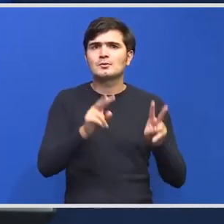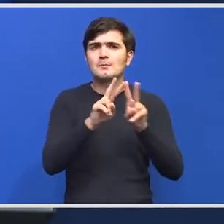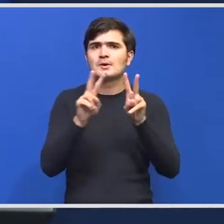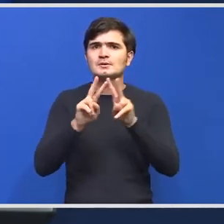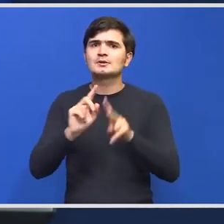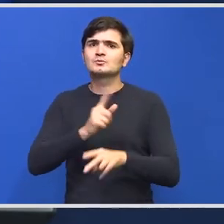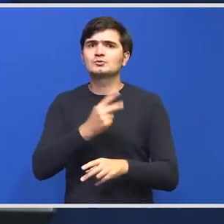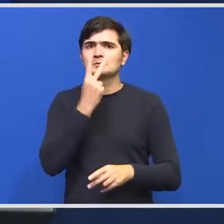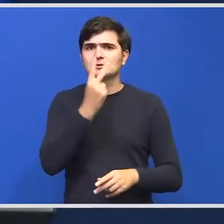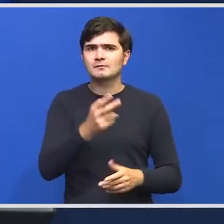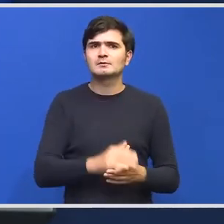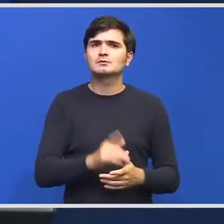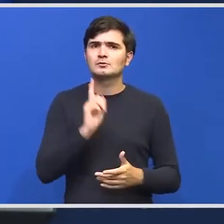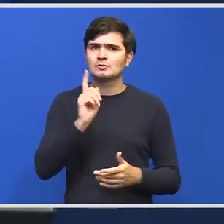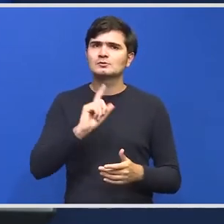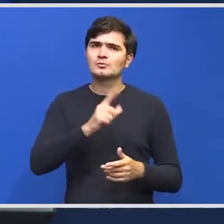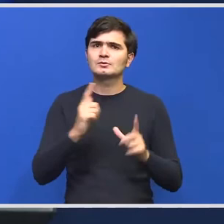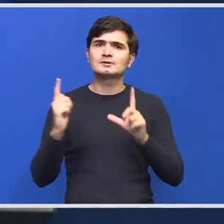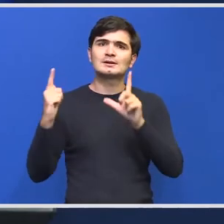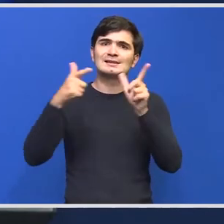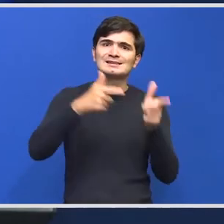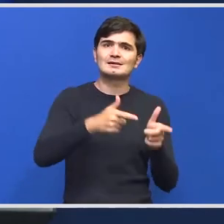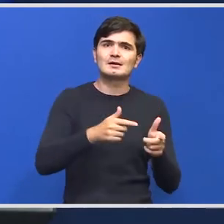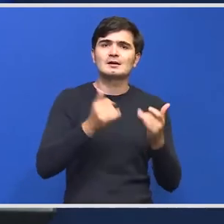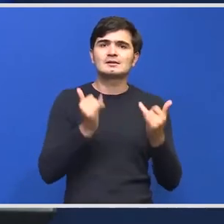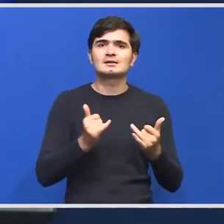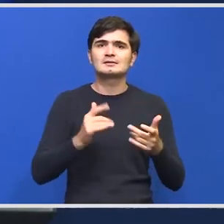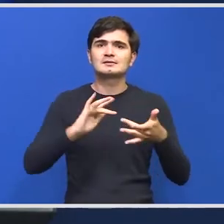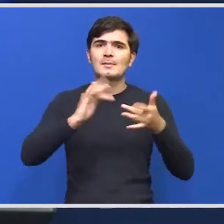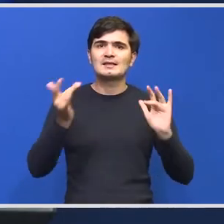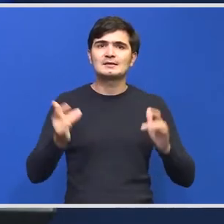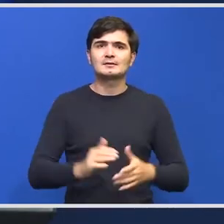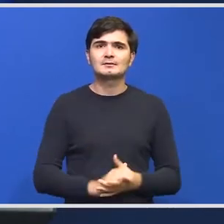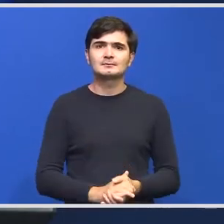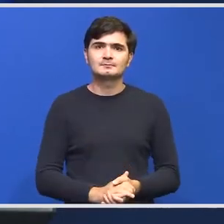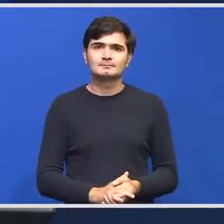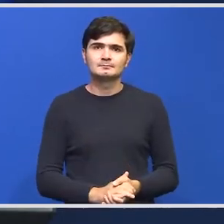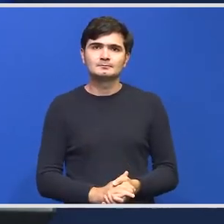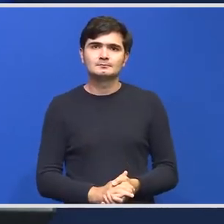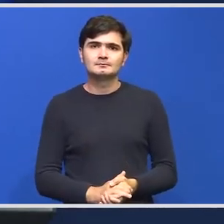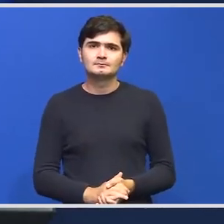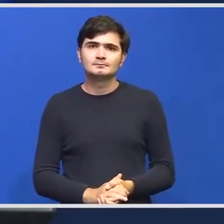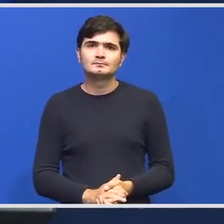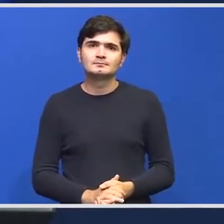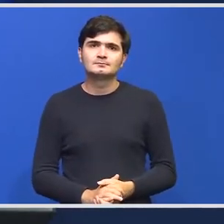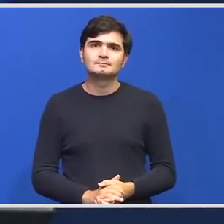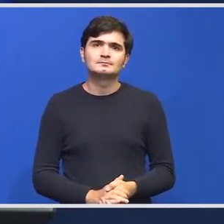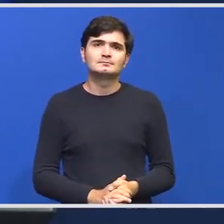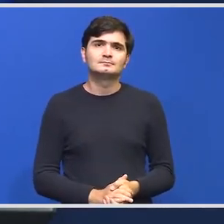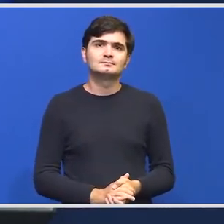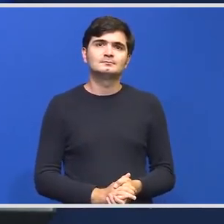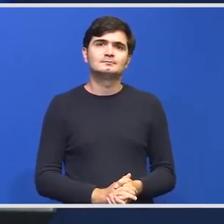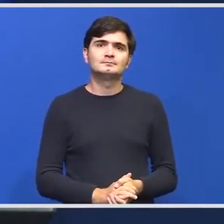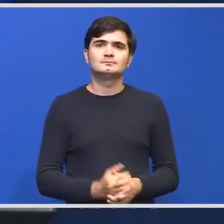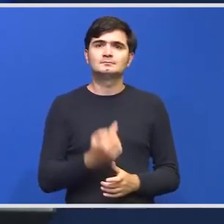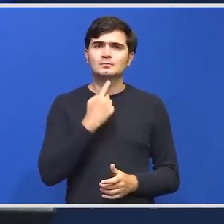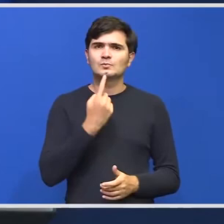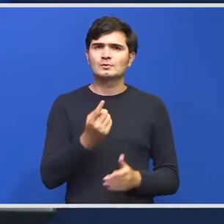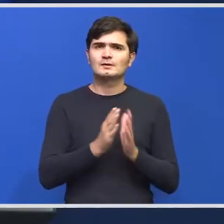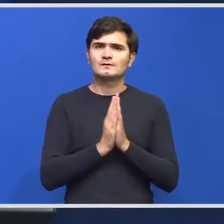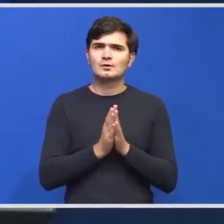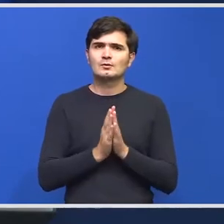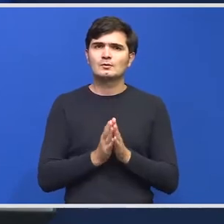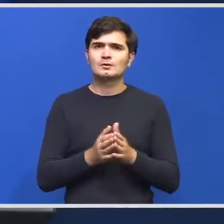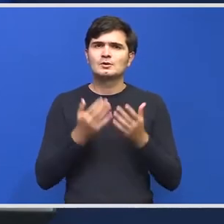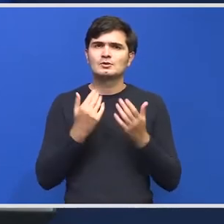putem să-l consultați da o să le puteți descărca pe site în decursul zilei de astăzi mulțumesc mult Cătelina Mănoiu Realitatea Plus spuneți-ne vă